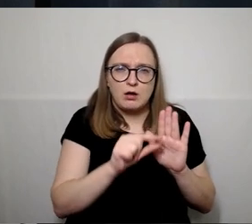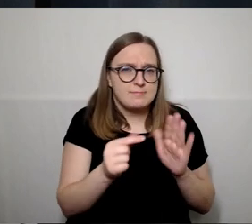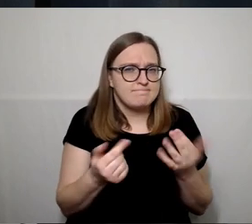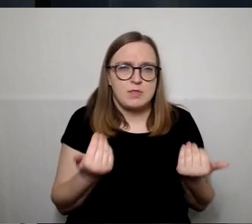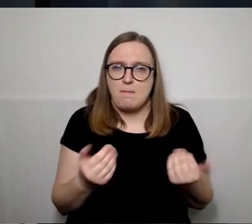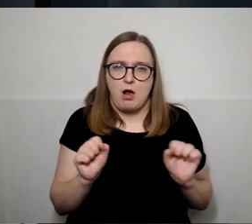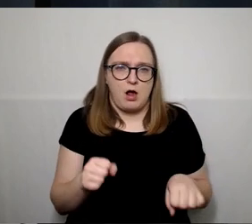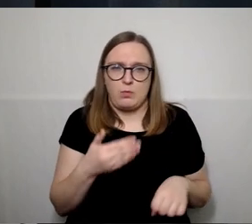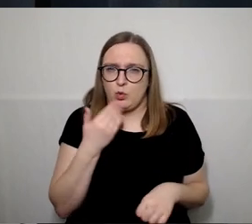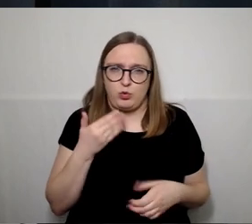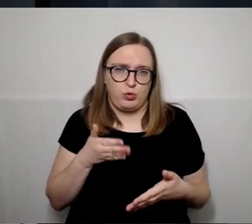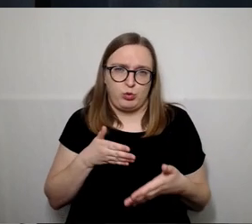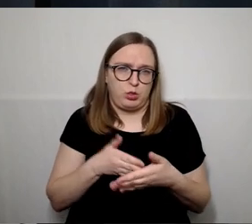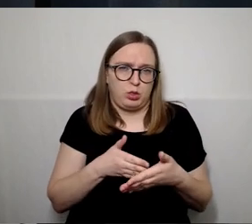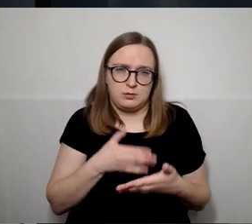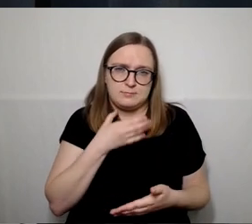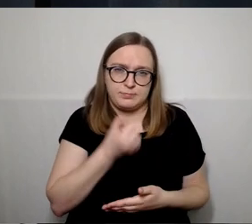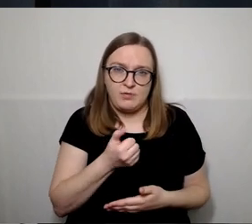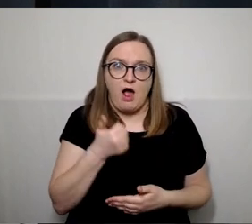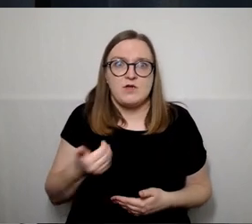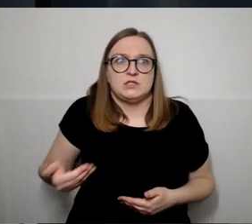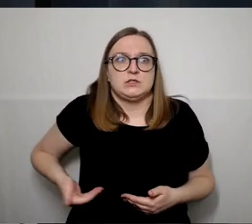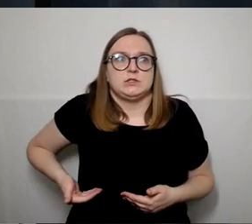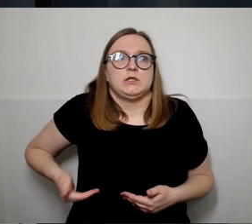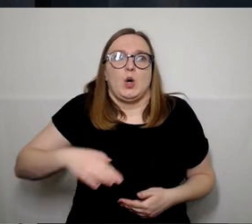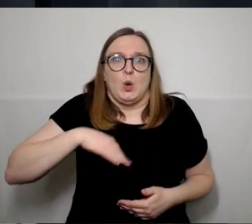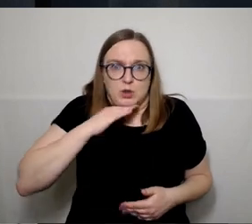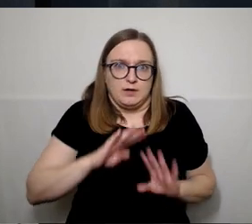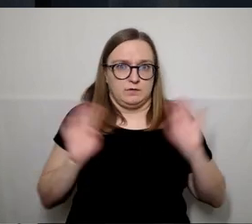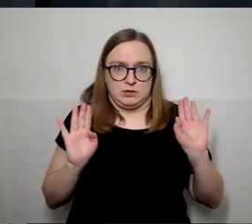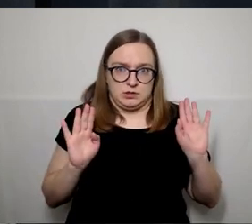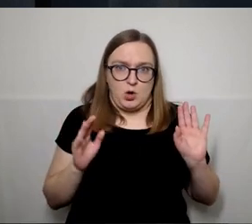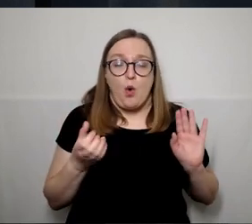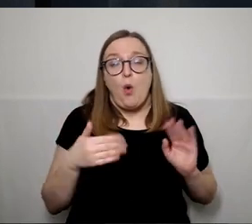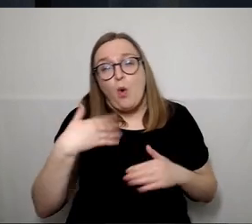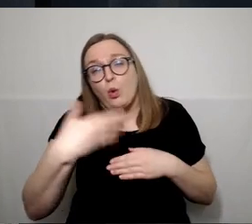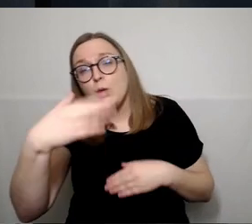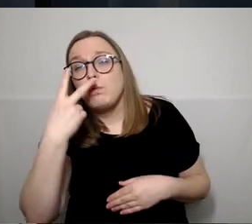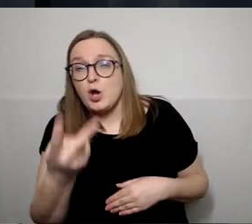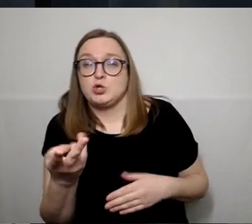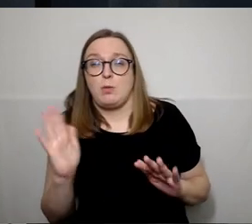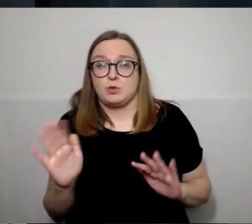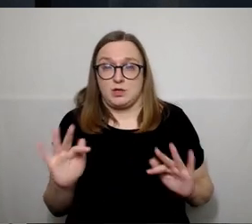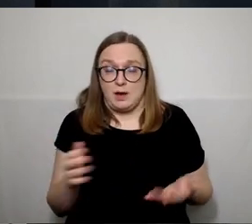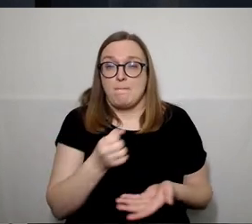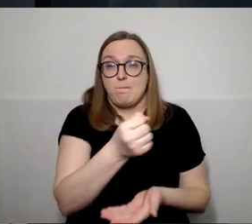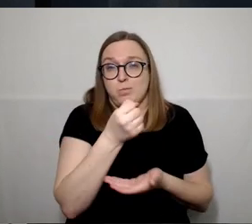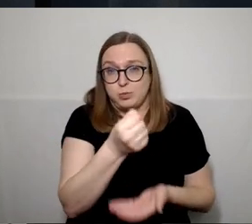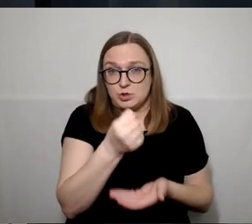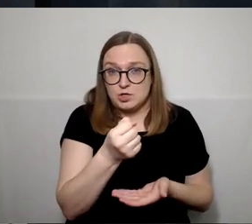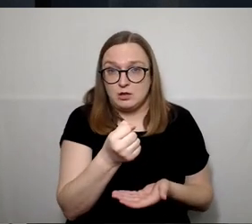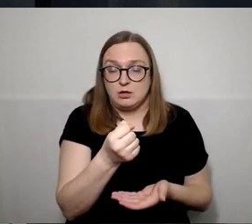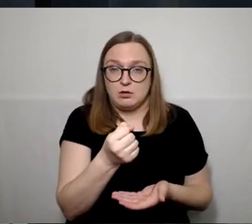galimybės, jis yra tik išgyvenimui. O toliau jau bus matyt, kaip biudžetas svarstum ne vieną